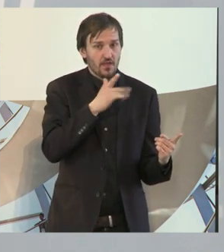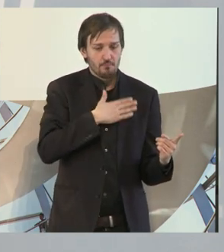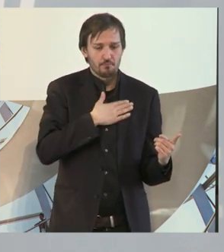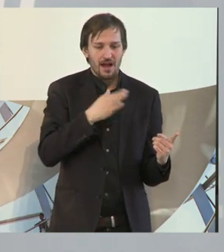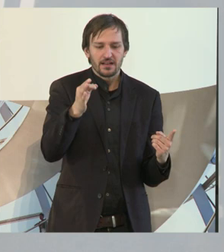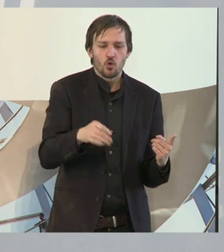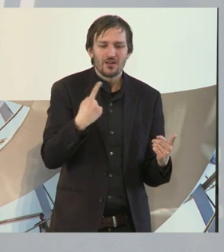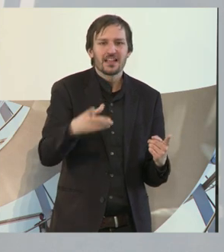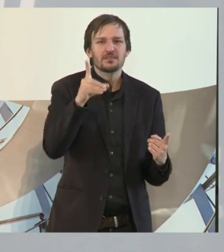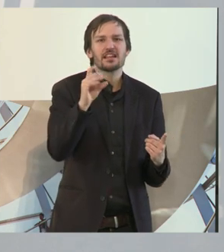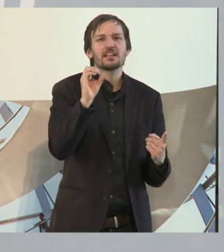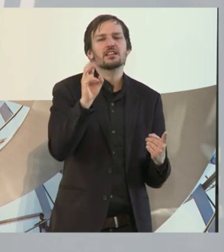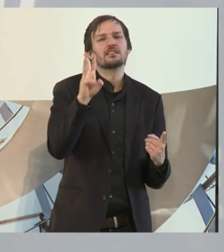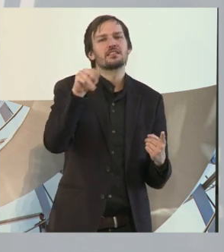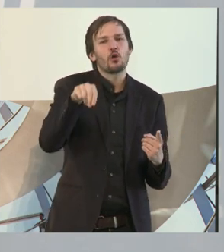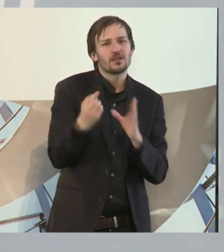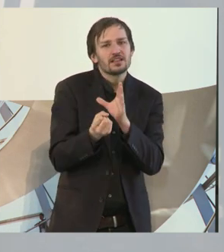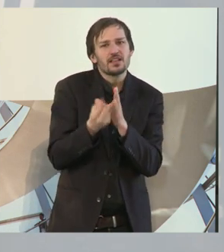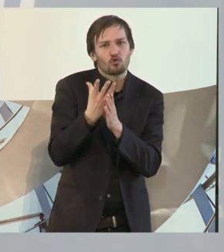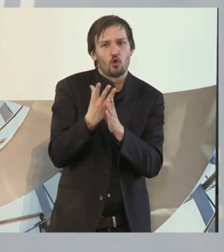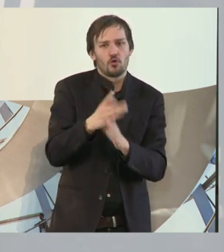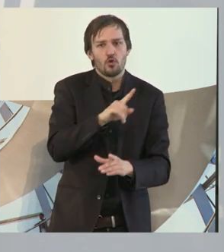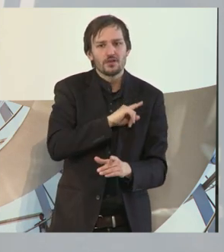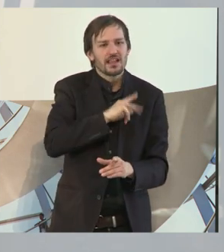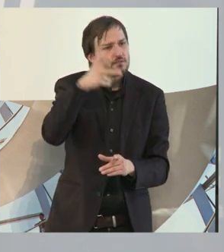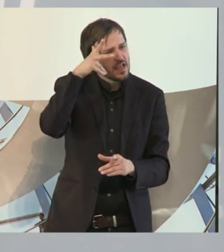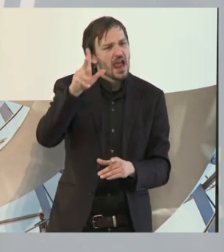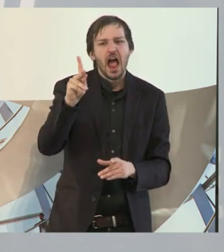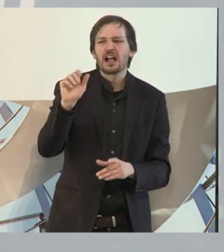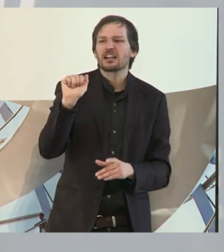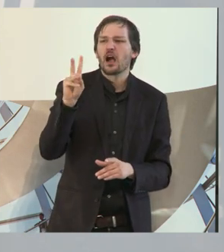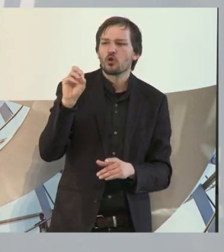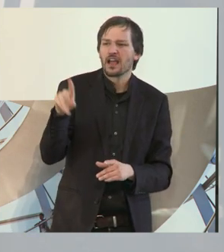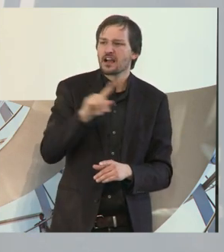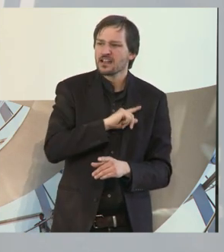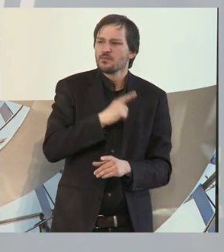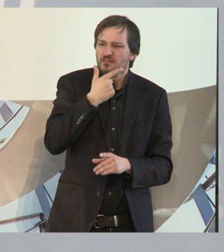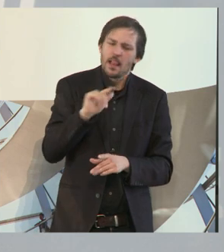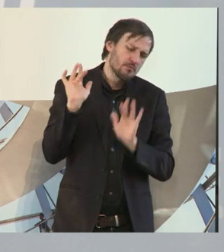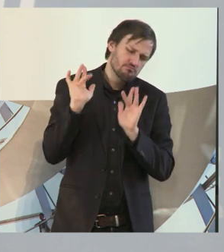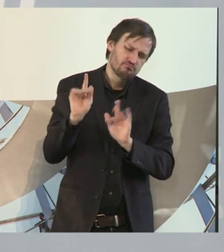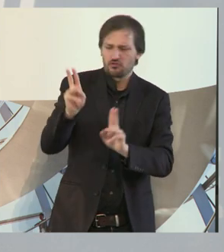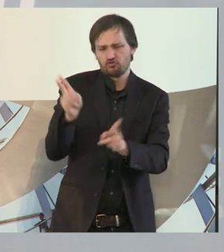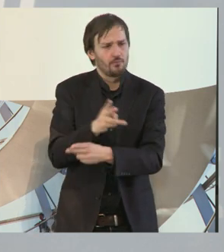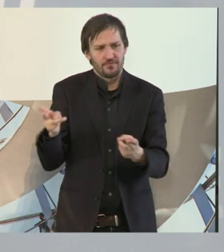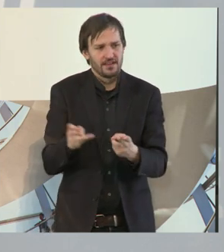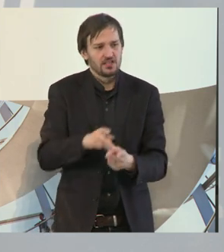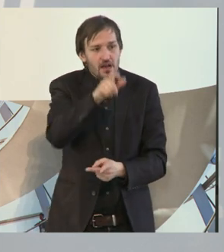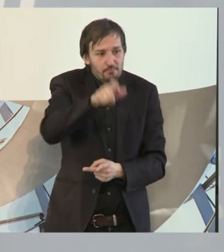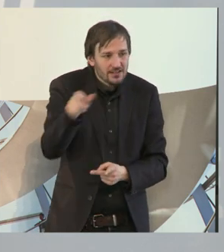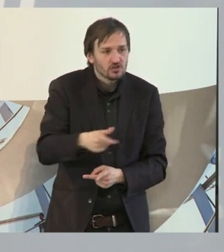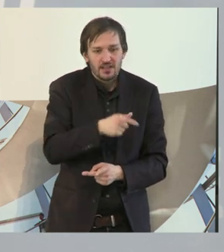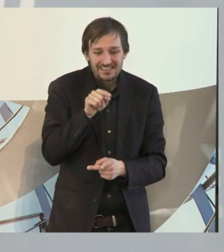-Syndrom. Ich möchte auch Herrn Kauder nachdrücklich widersprechen mit seiner Einstellung, dass Menschen mit Down